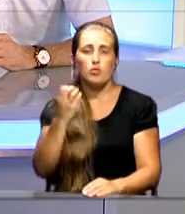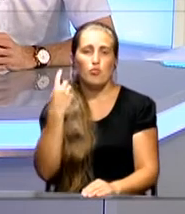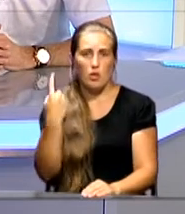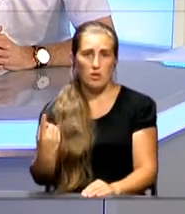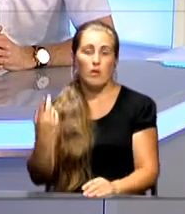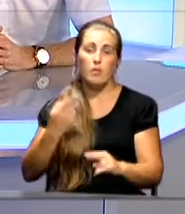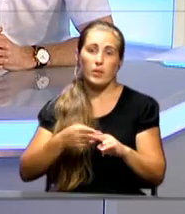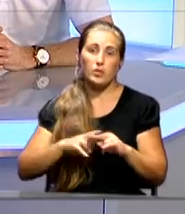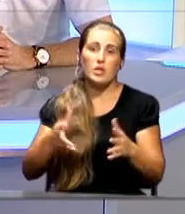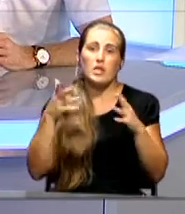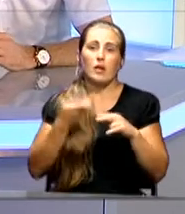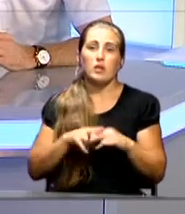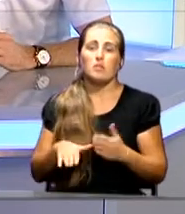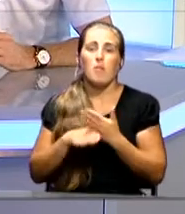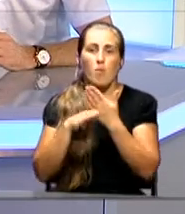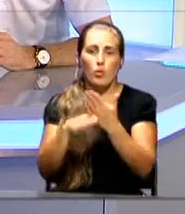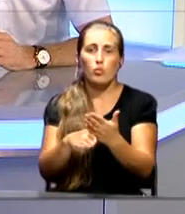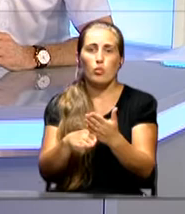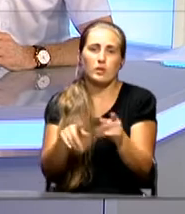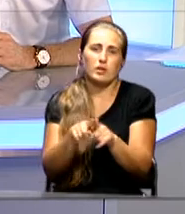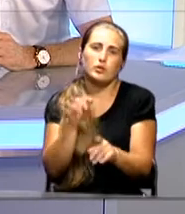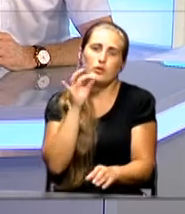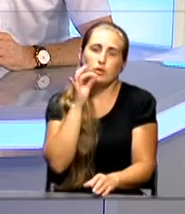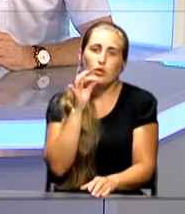Естественно, это помогло, скажем так,